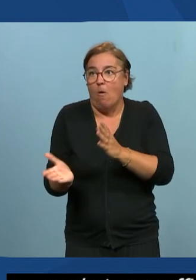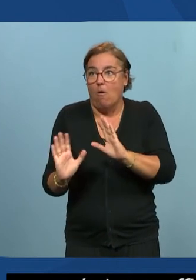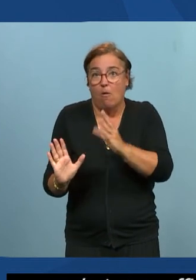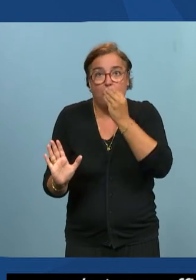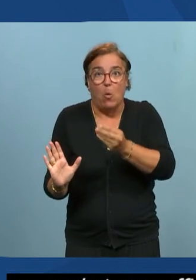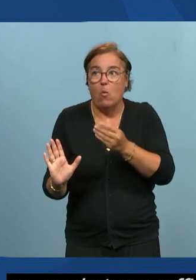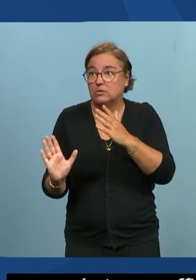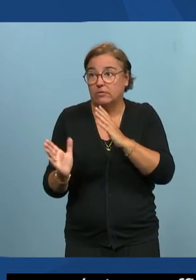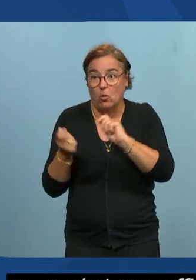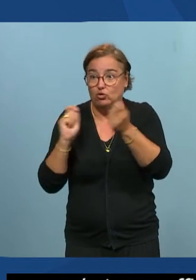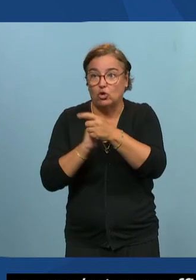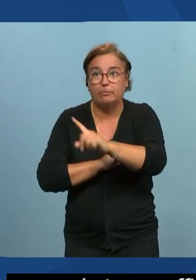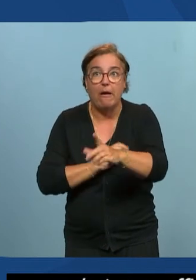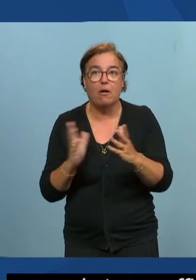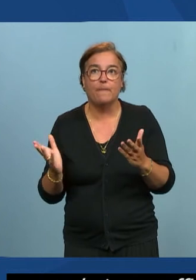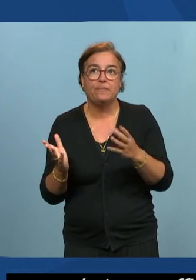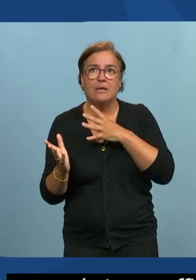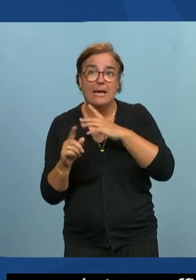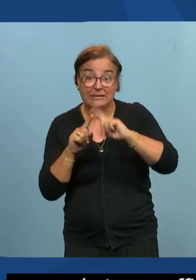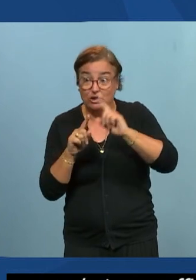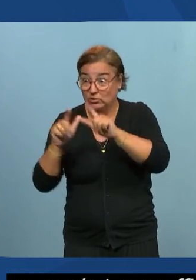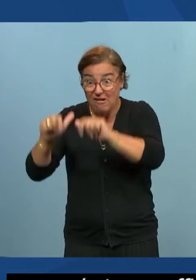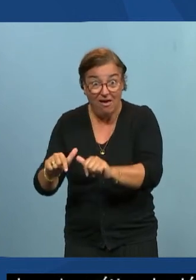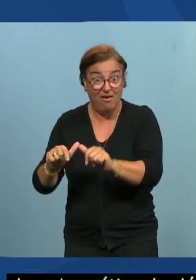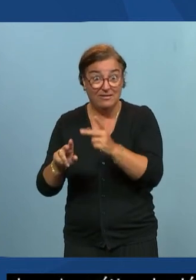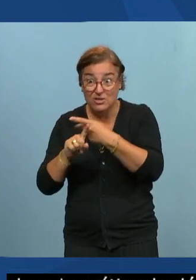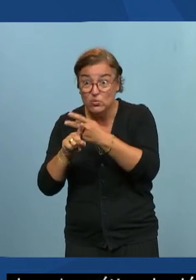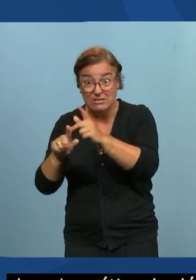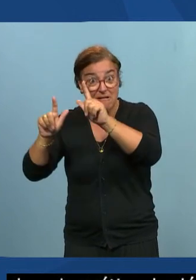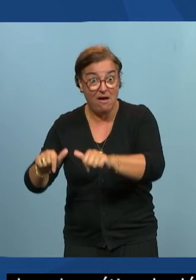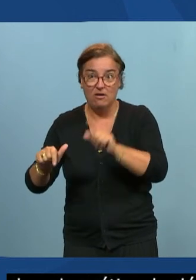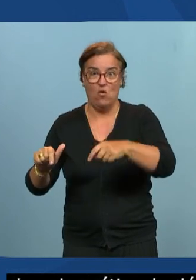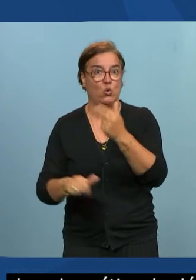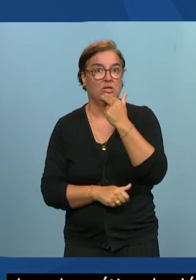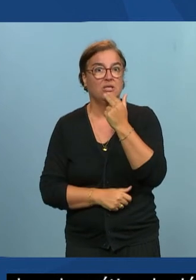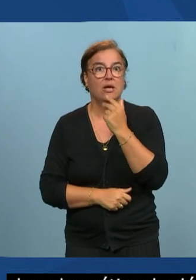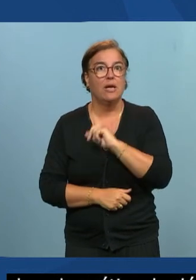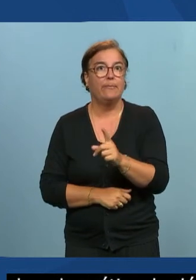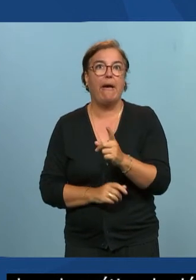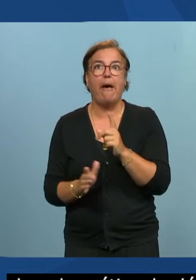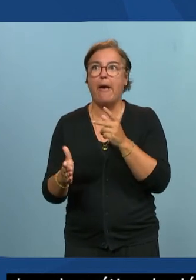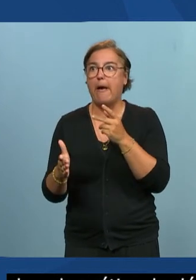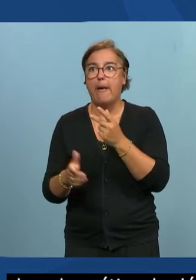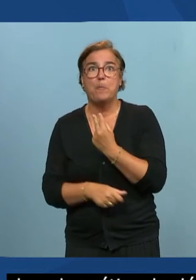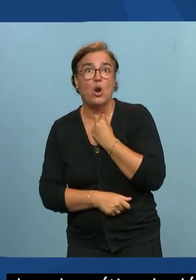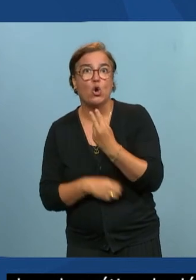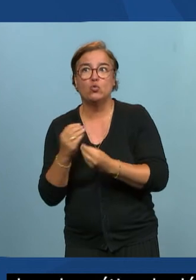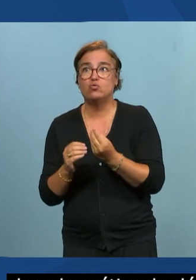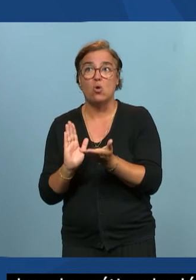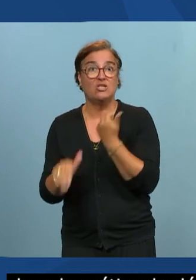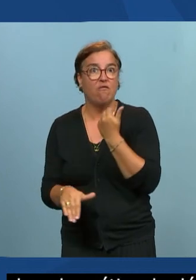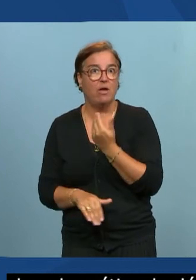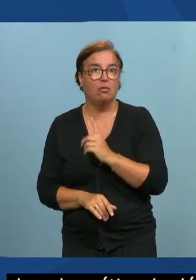rien monter la roue il y des choses qui existent et il faut les utiliser et non pas les bloquer les désactiver